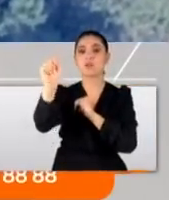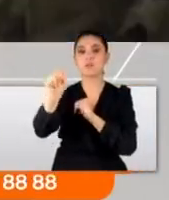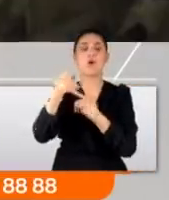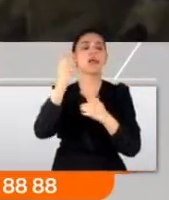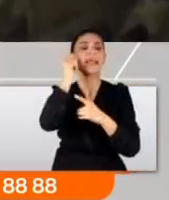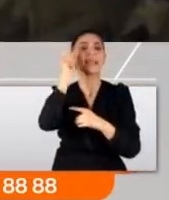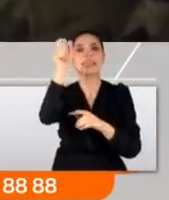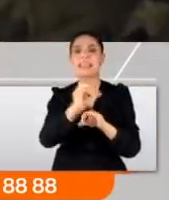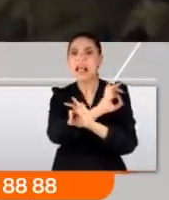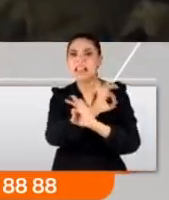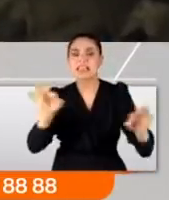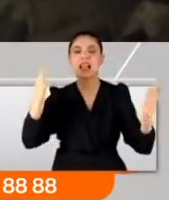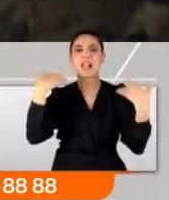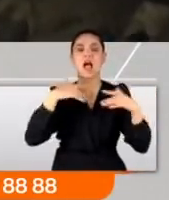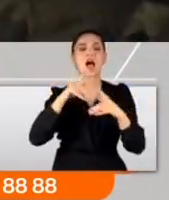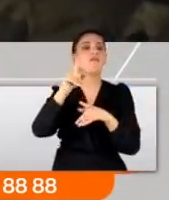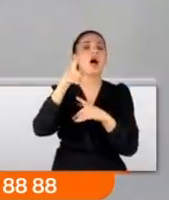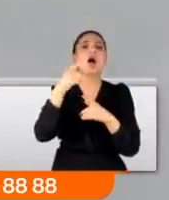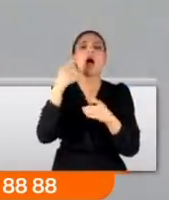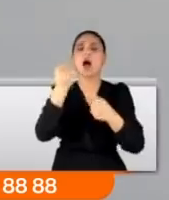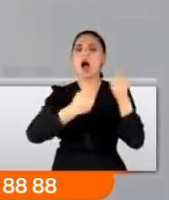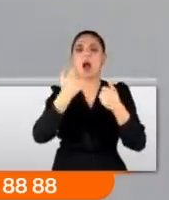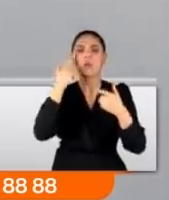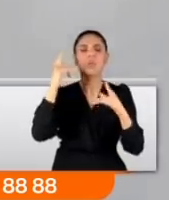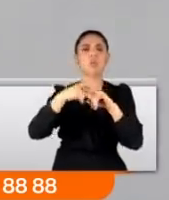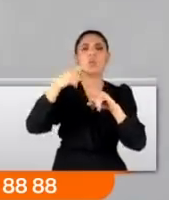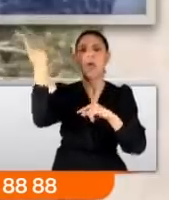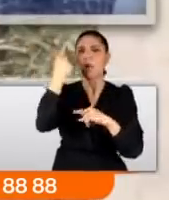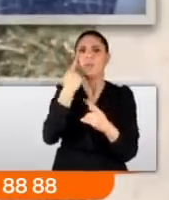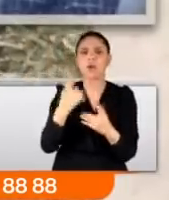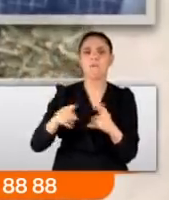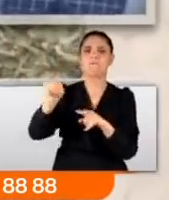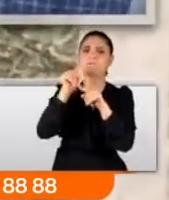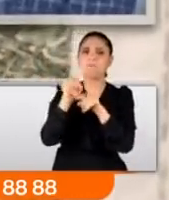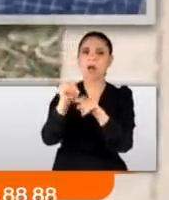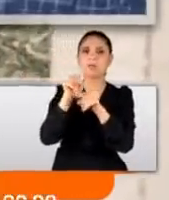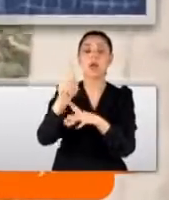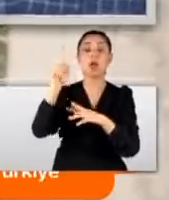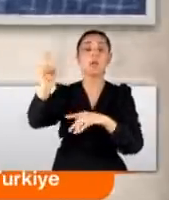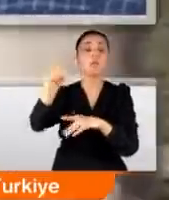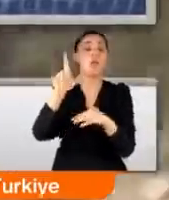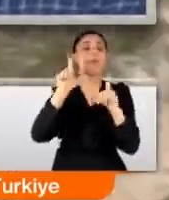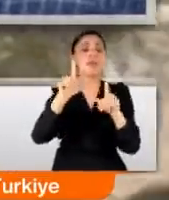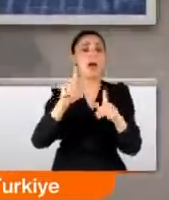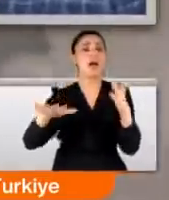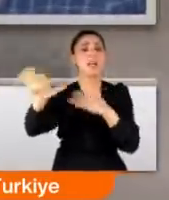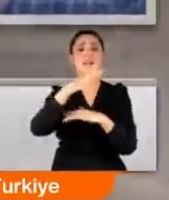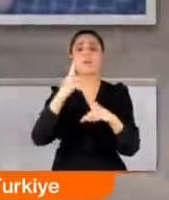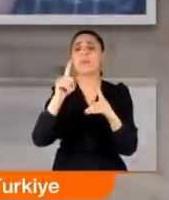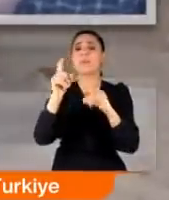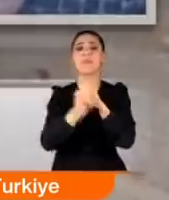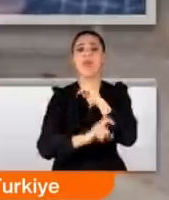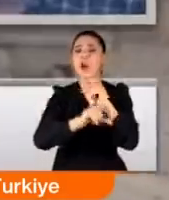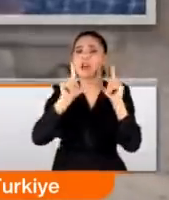sahadaki haber elemanlarıyla adım adım izlendi. Terör örgütünün lojistik ihtiyaçlarını karşılamakla